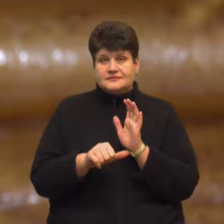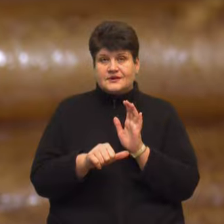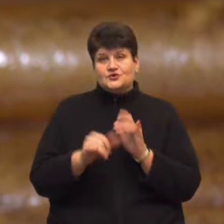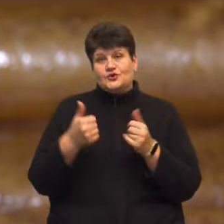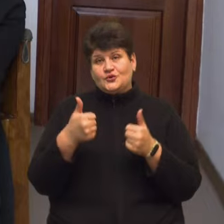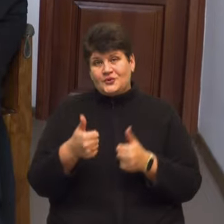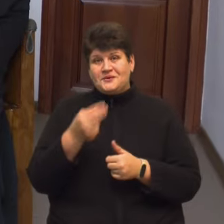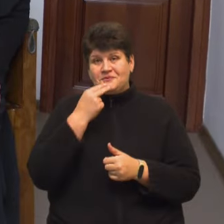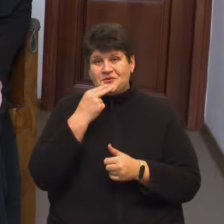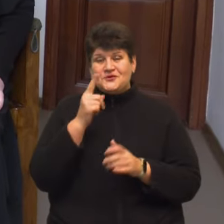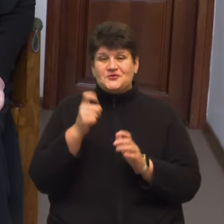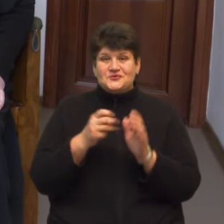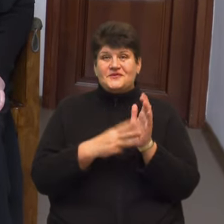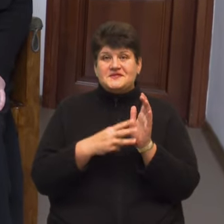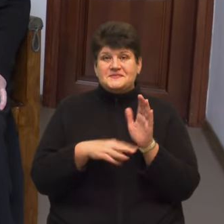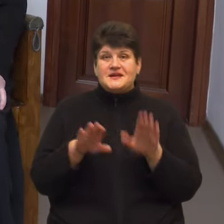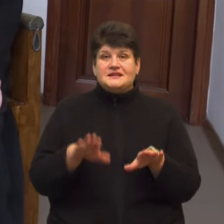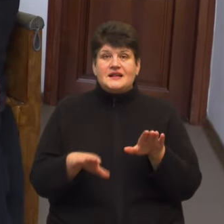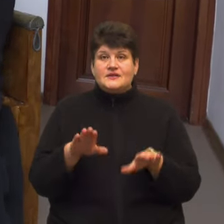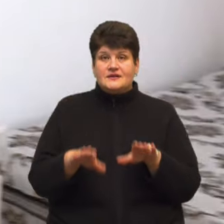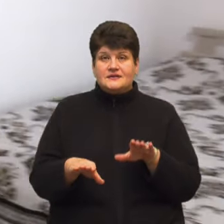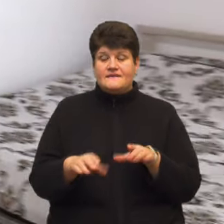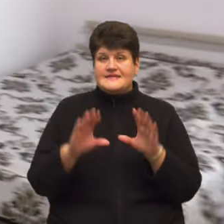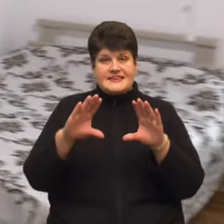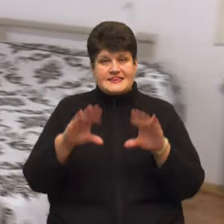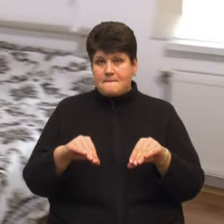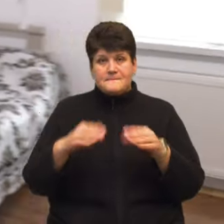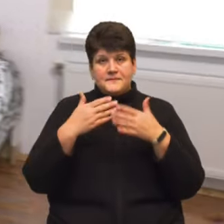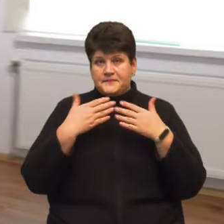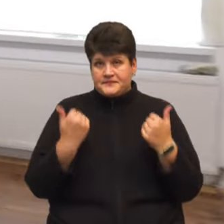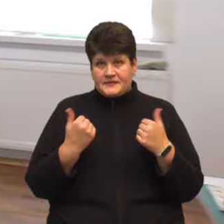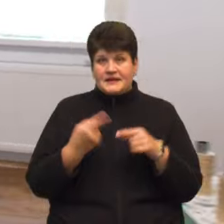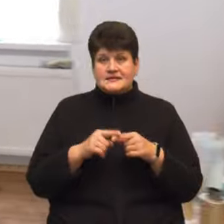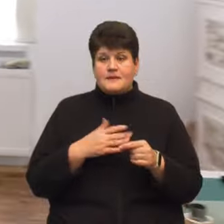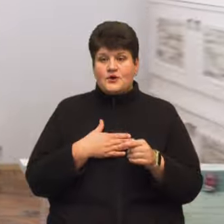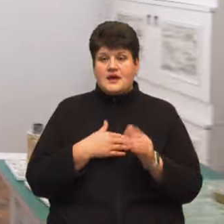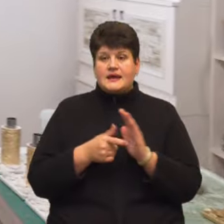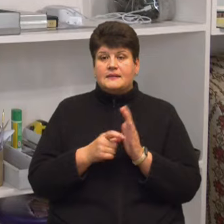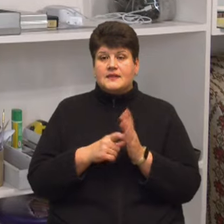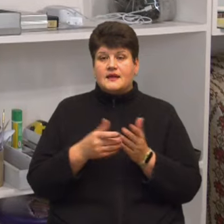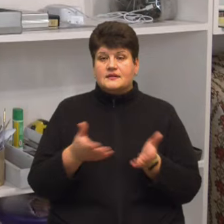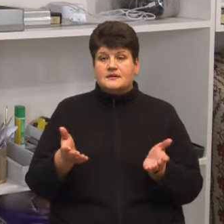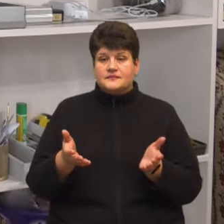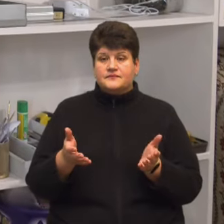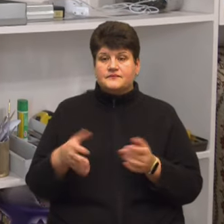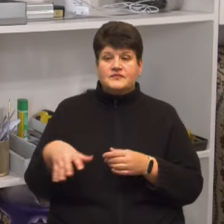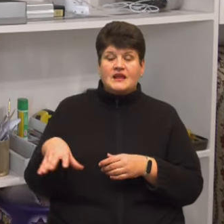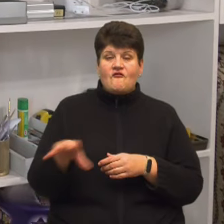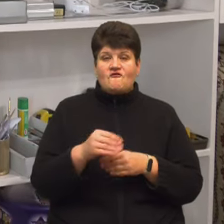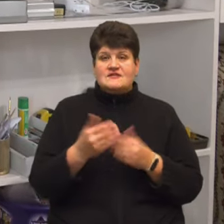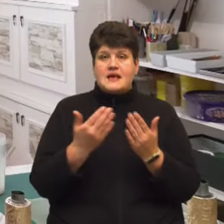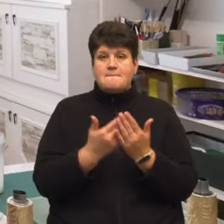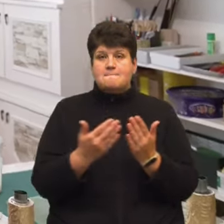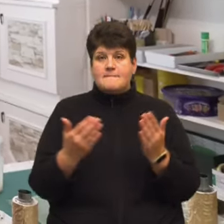180 кілограм. І він не провалюється. Оце моя кімната. Всі меблі,